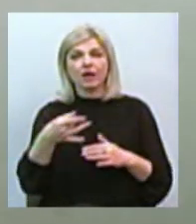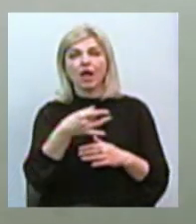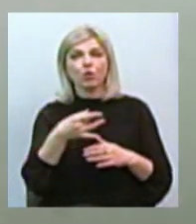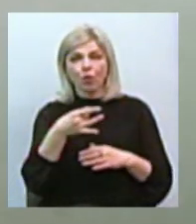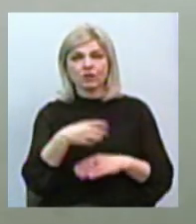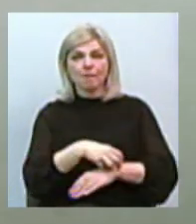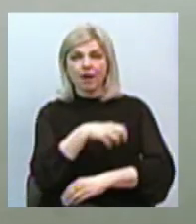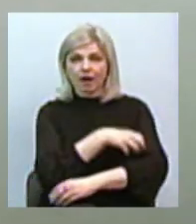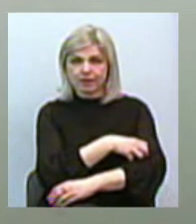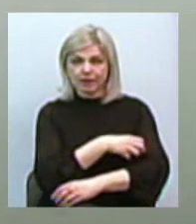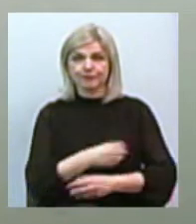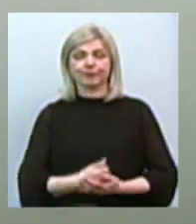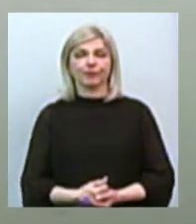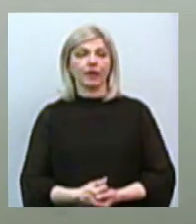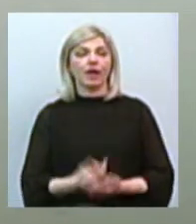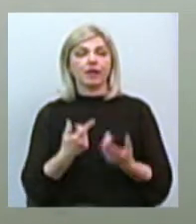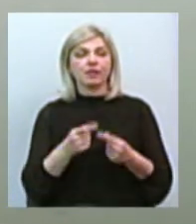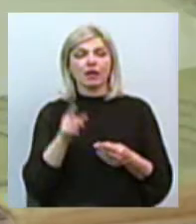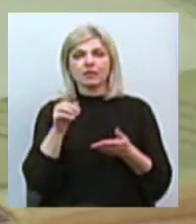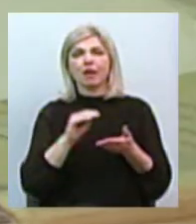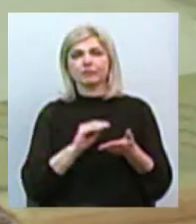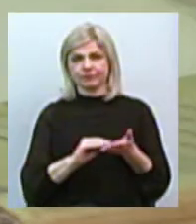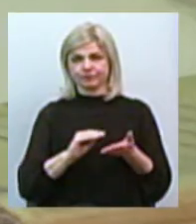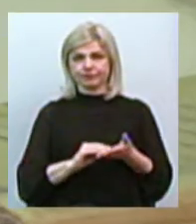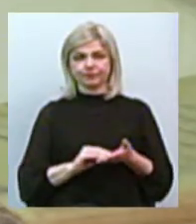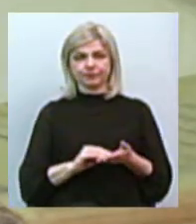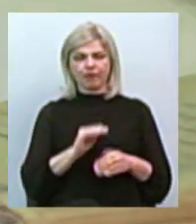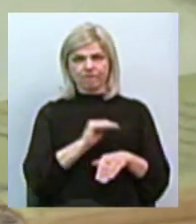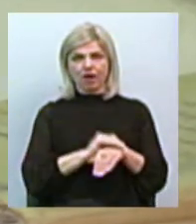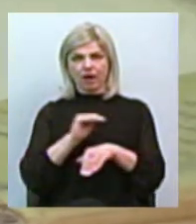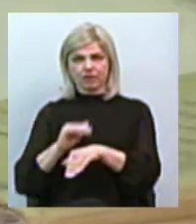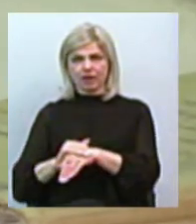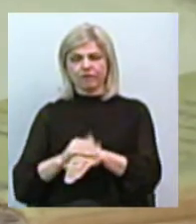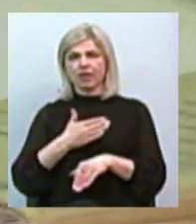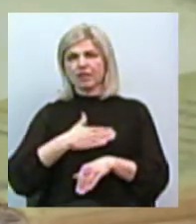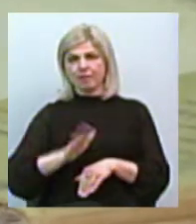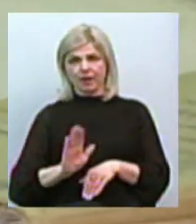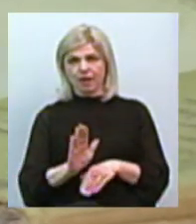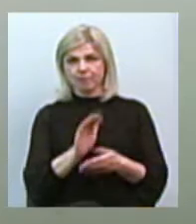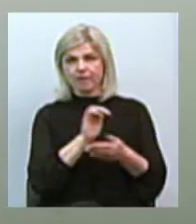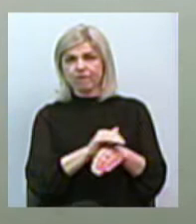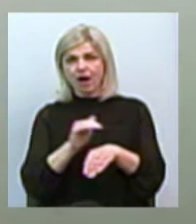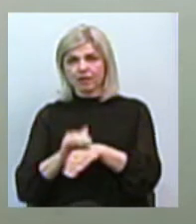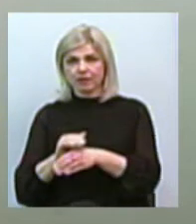партії, де наводить кілька фактів, досить неприємних фактів,